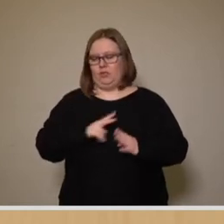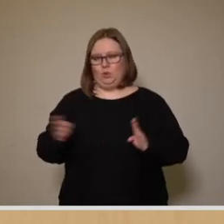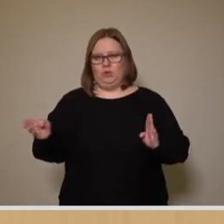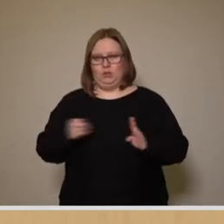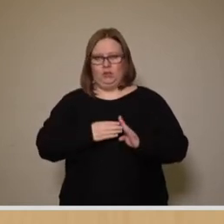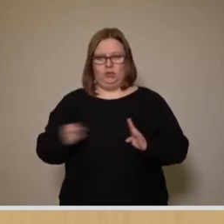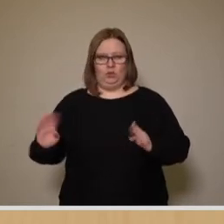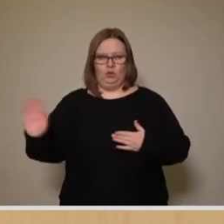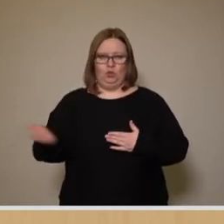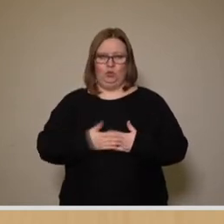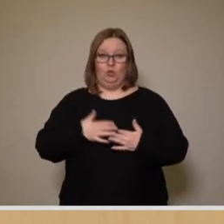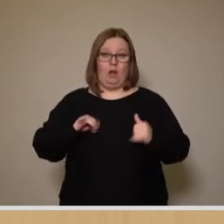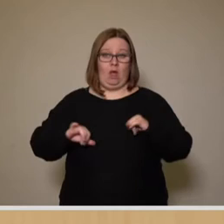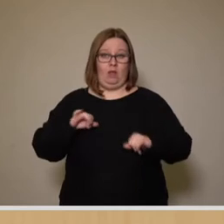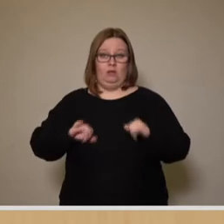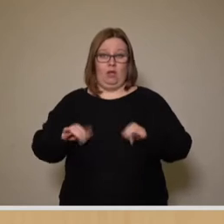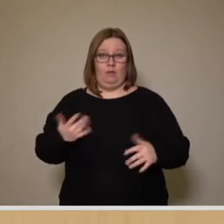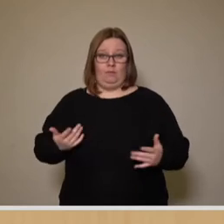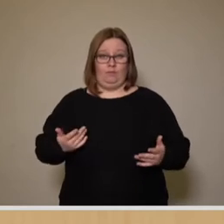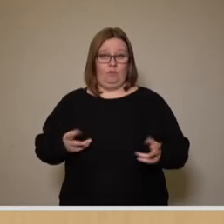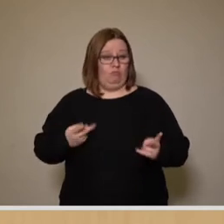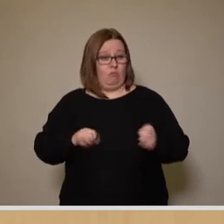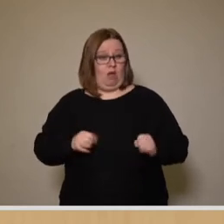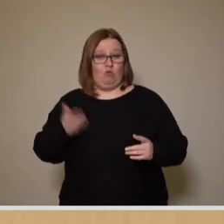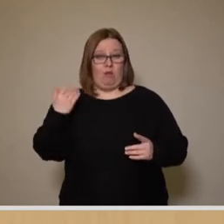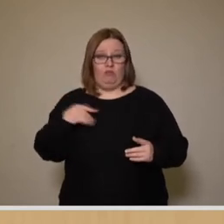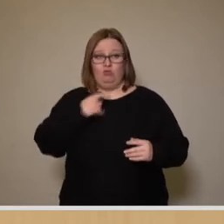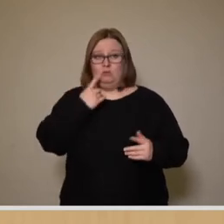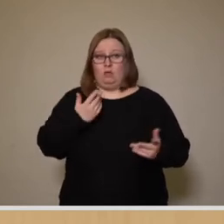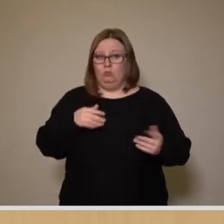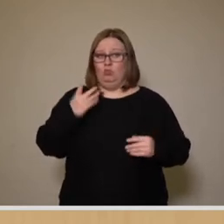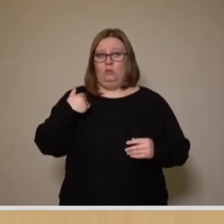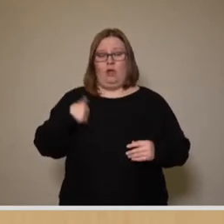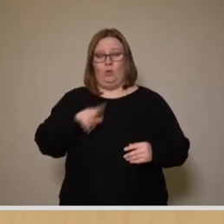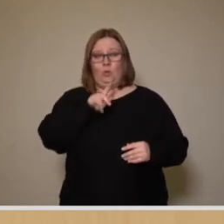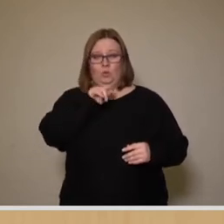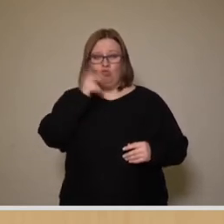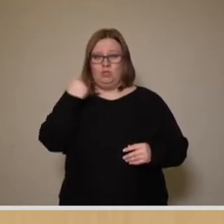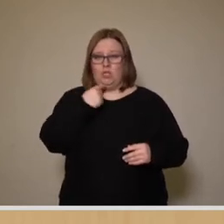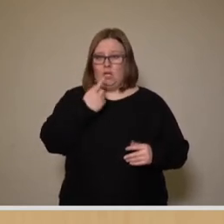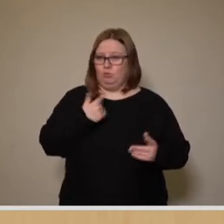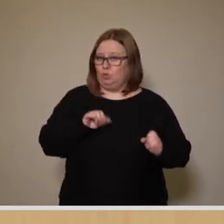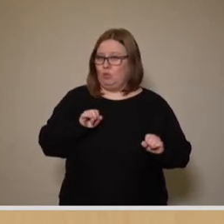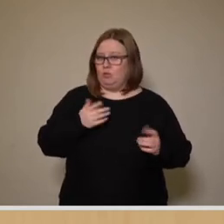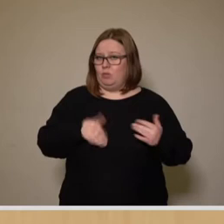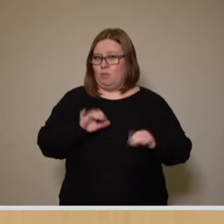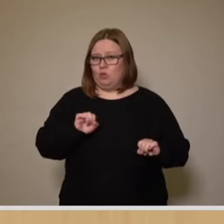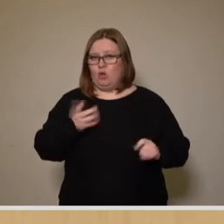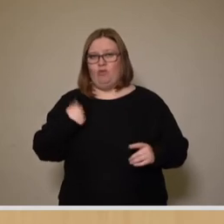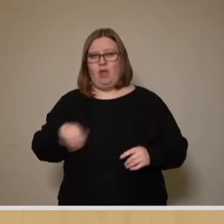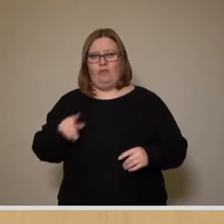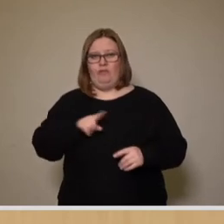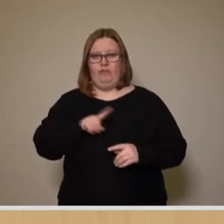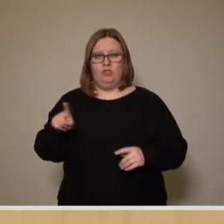leider nicht das, was es sein könnte, wie es vorhin angesprochen wurde vom Herrn Kühn. Und auch vom Herrn Wirtz,